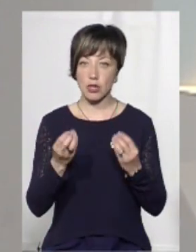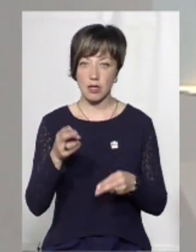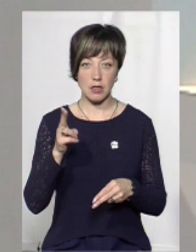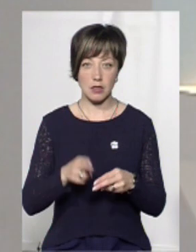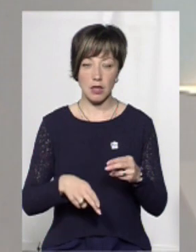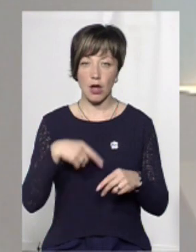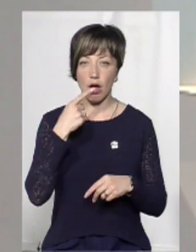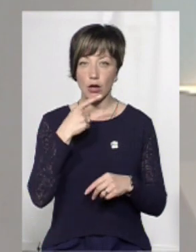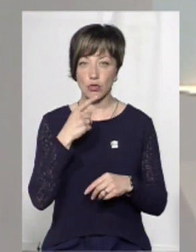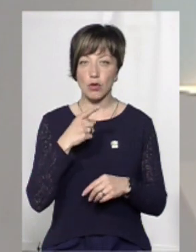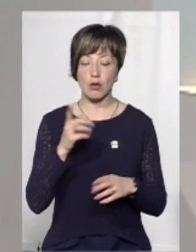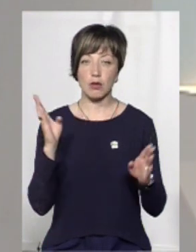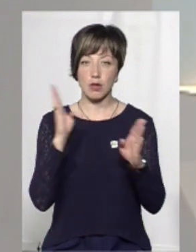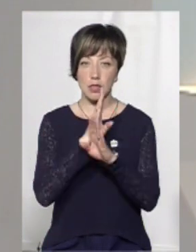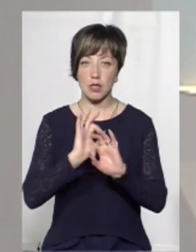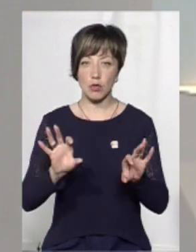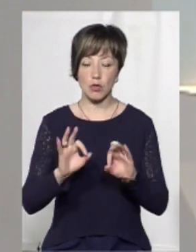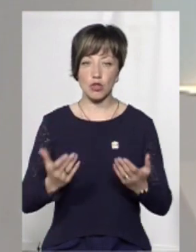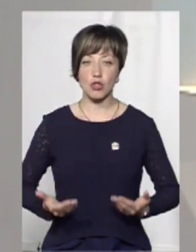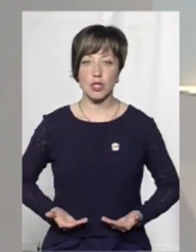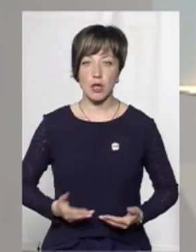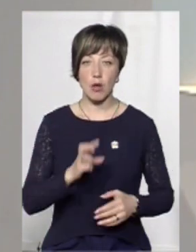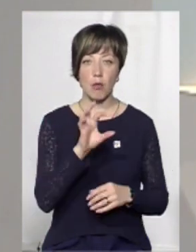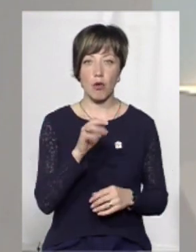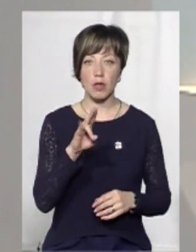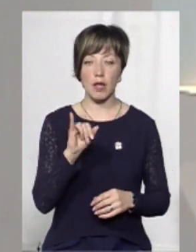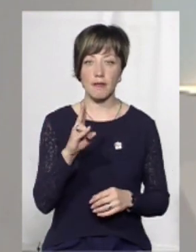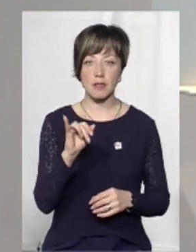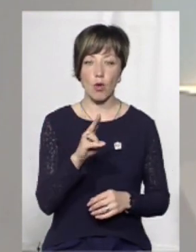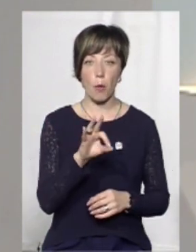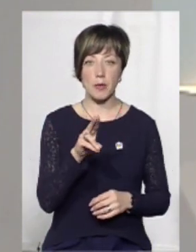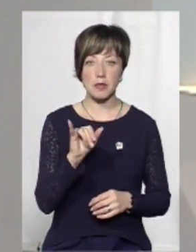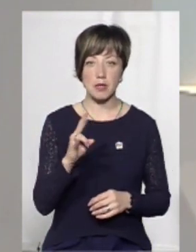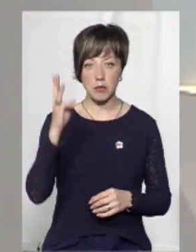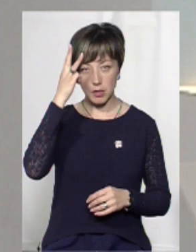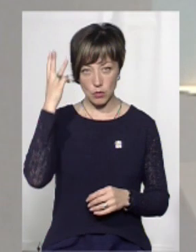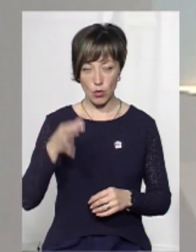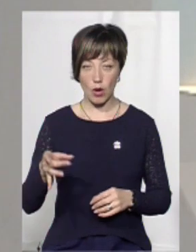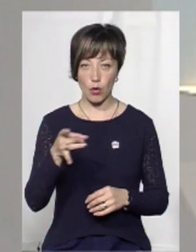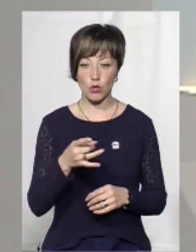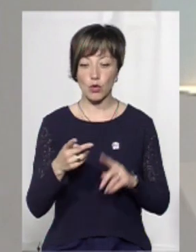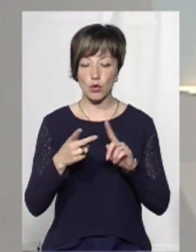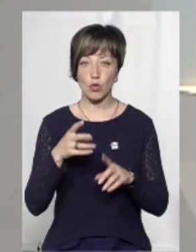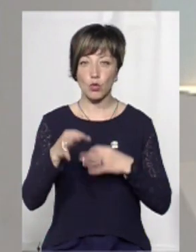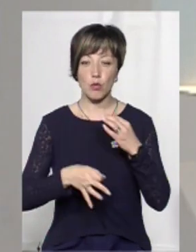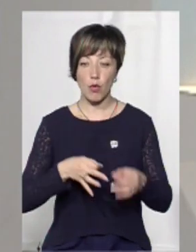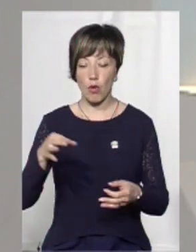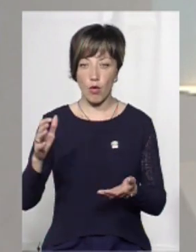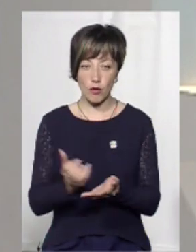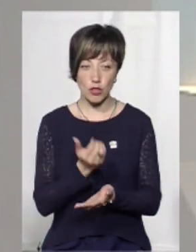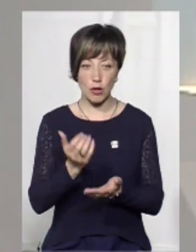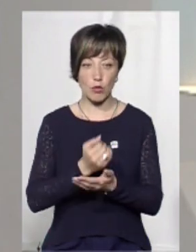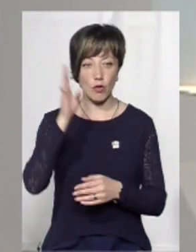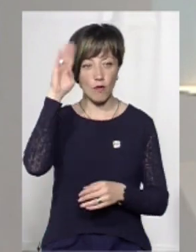кінець. Застерігають синоптики. Жителі Богдановець і Копистина Хмельницького району другу добу вичерпують воду